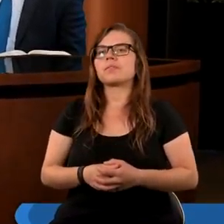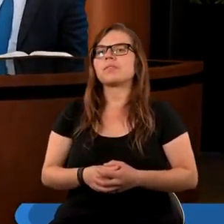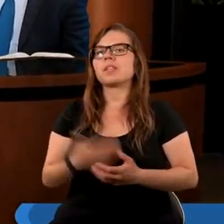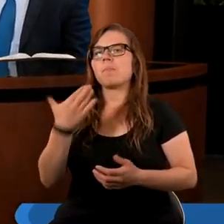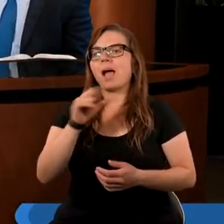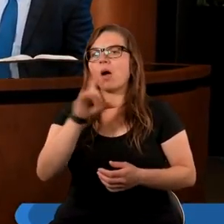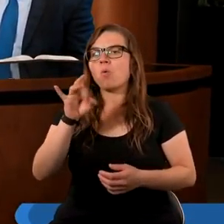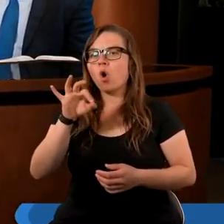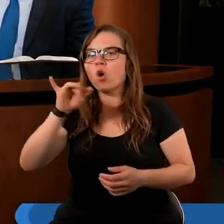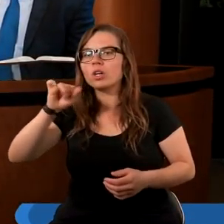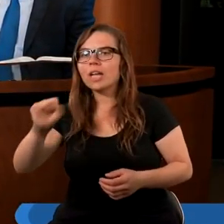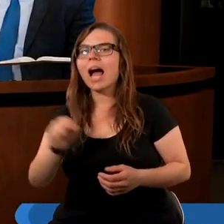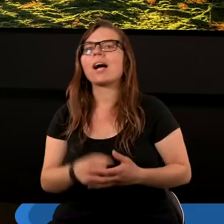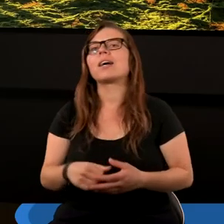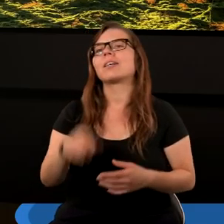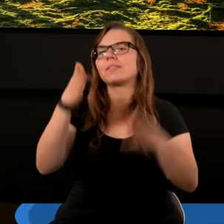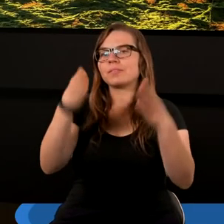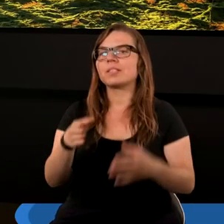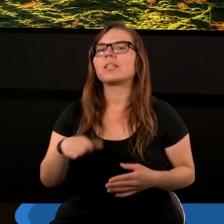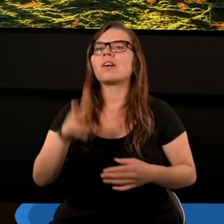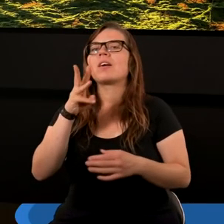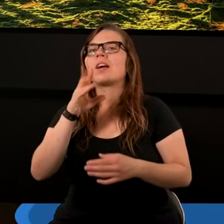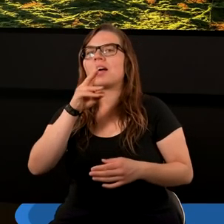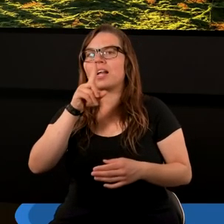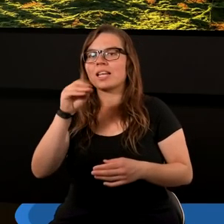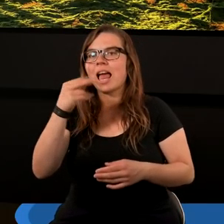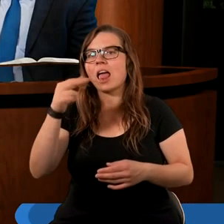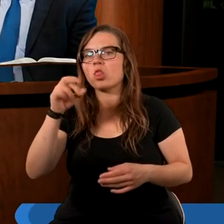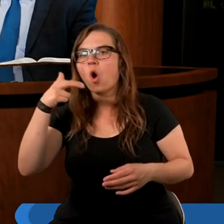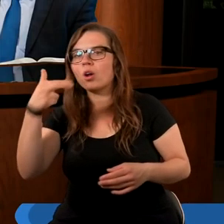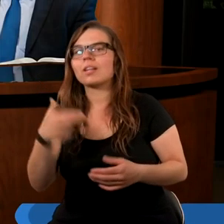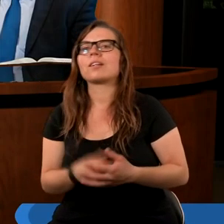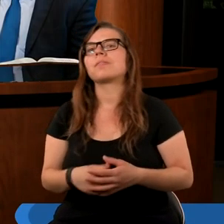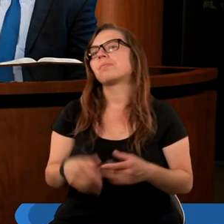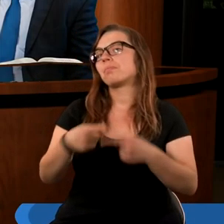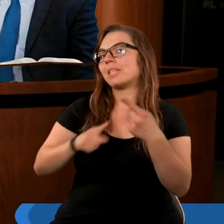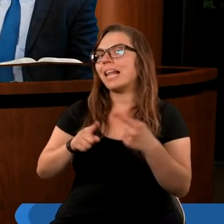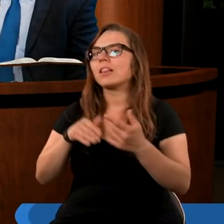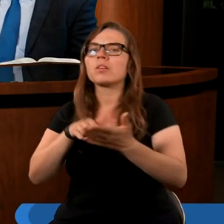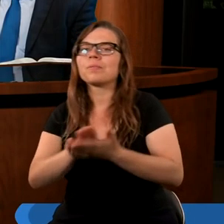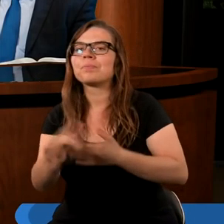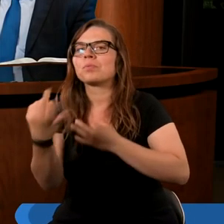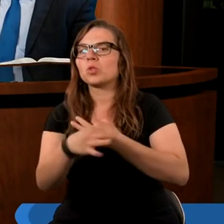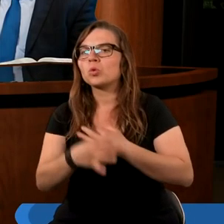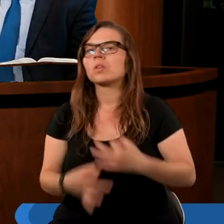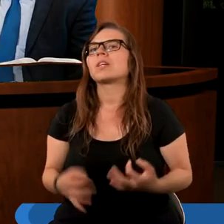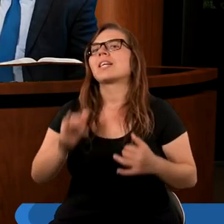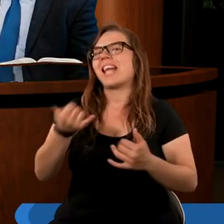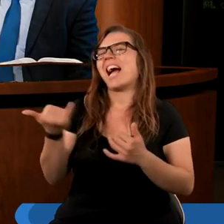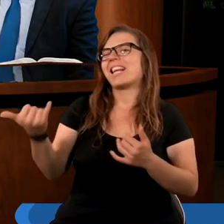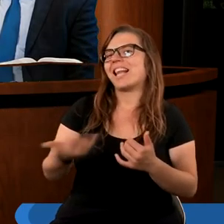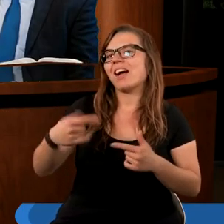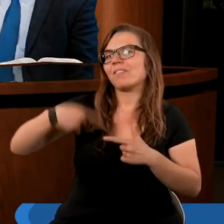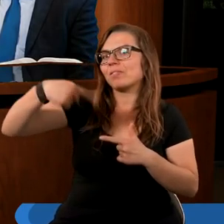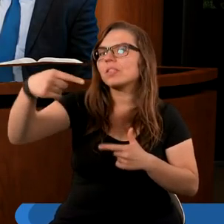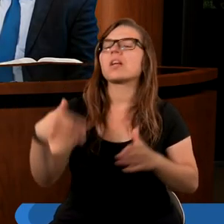Małgosia, moje imię Zenon. Przed rozpoczęciem Studium, jak